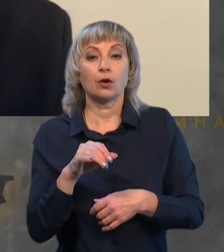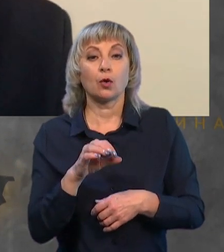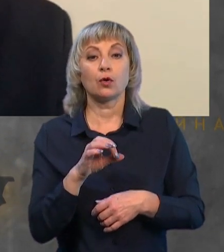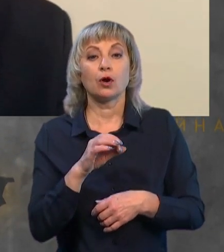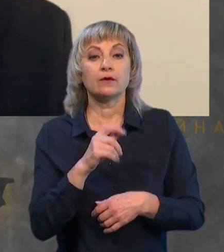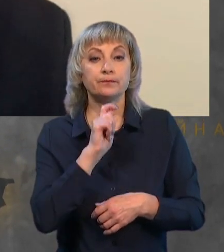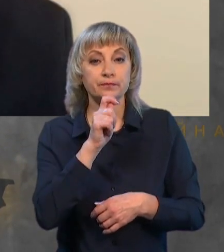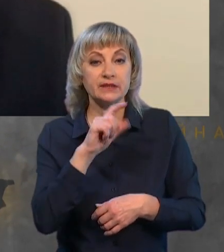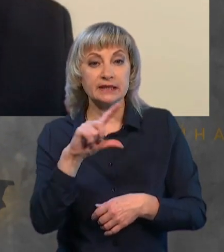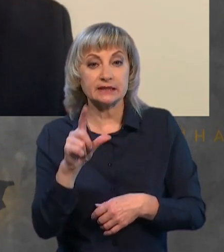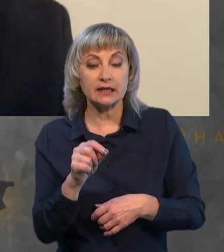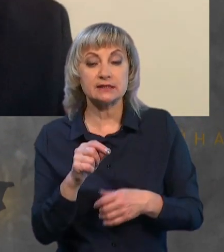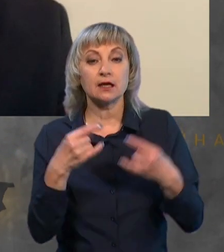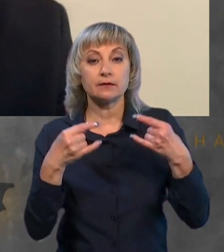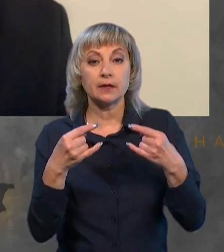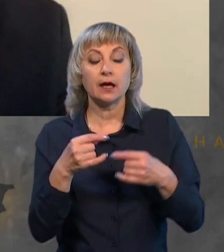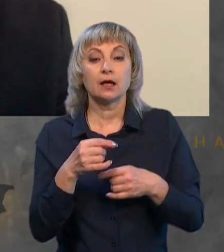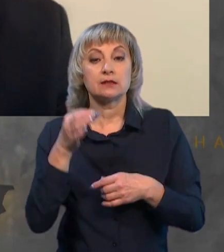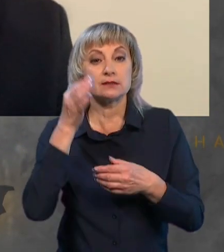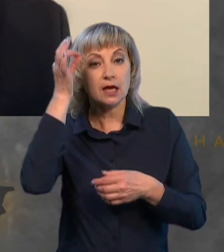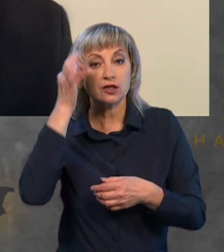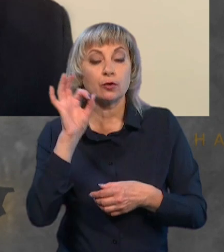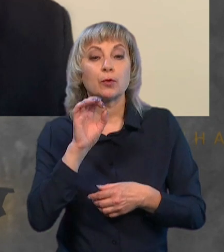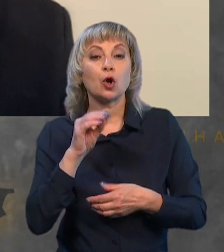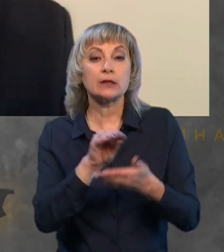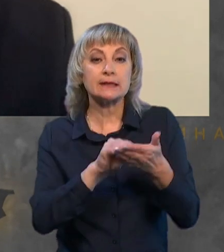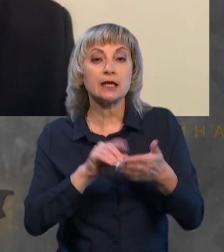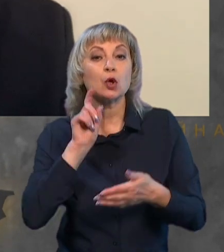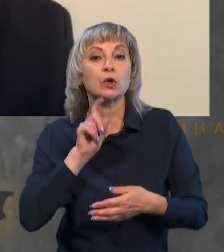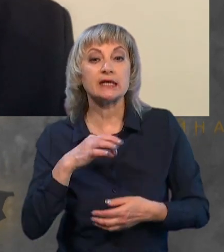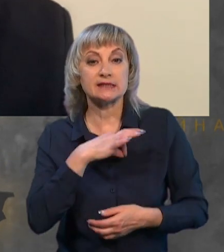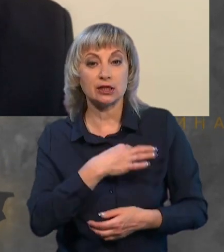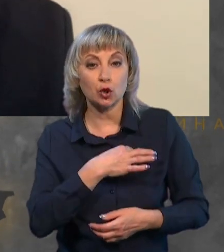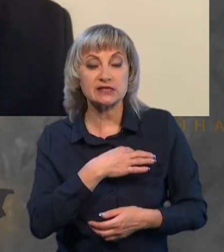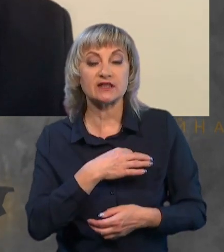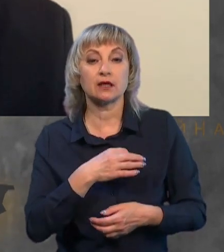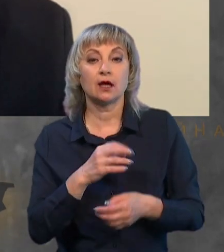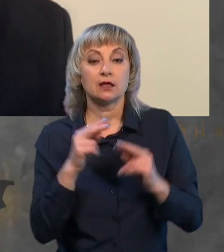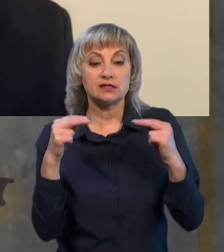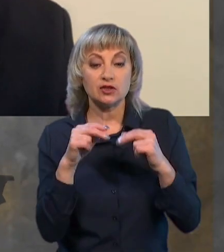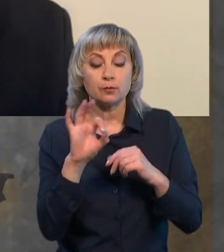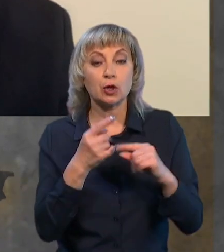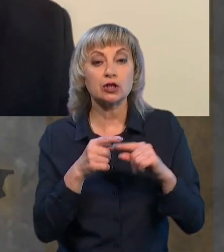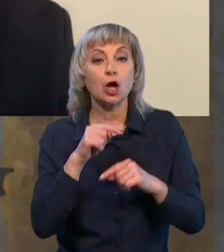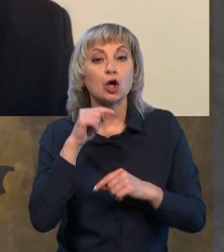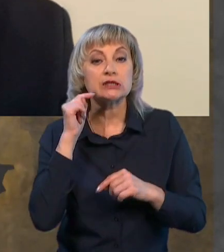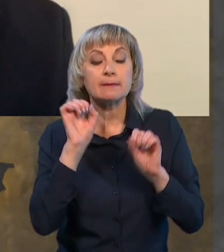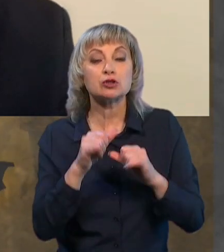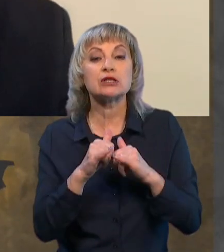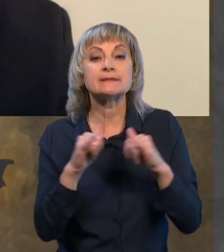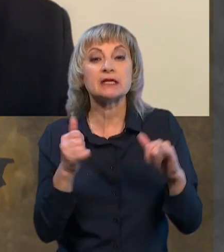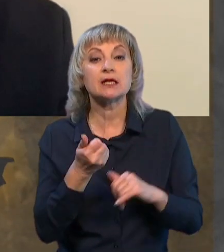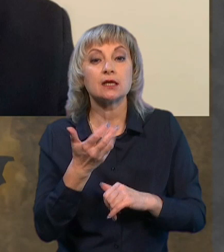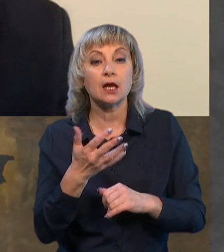там він також згадував про дані української розвідки, які свідчать про те, що Росія може збільшити кількість